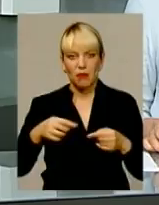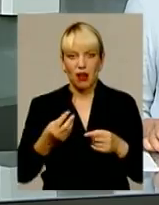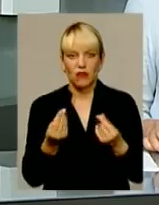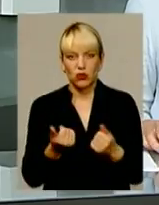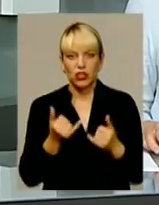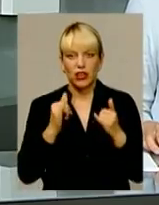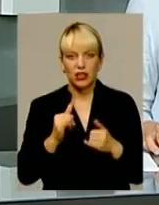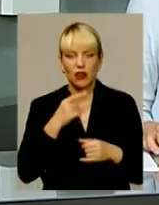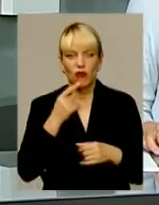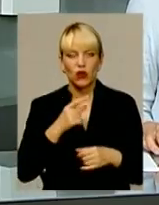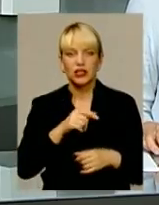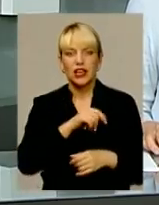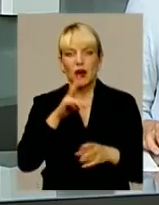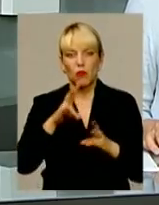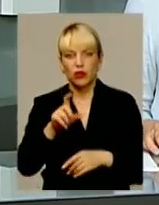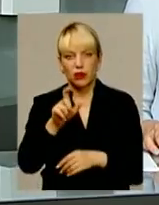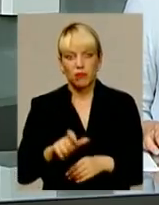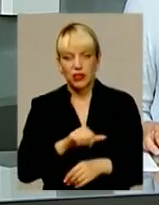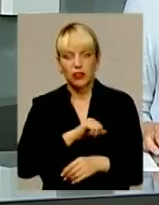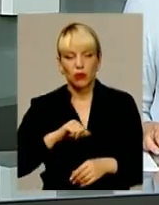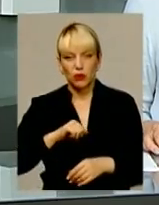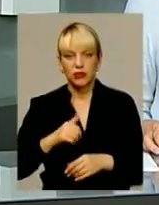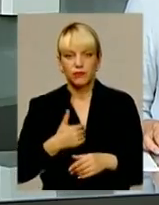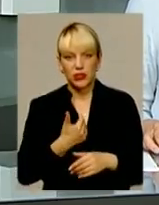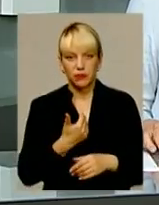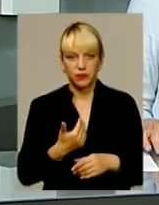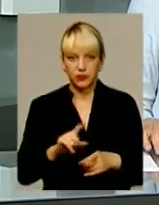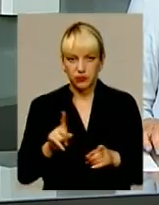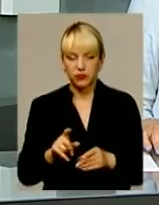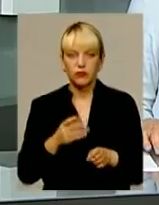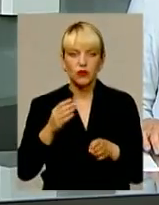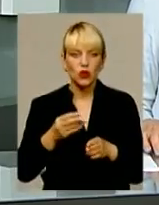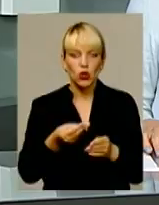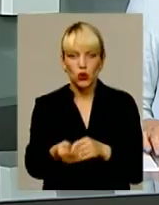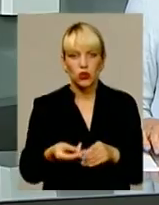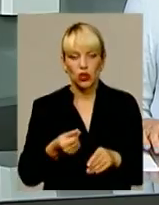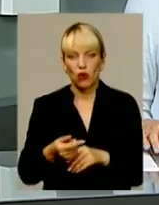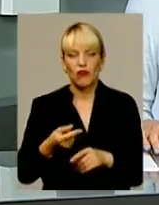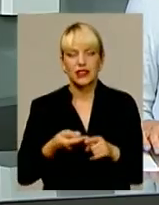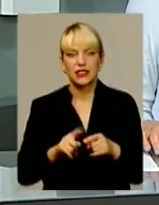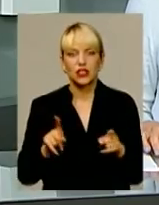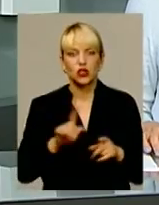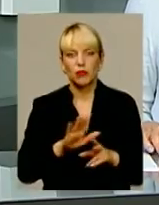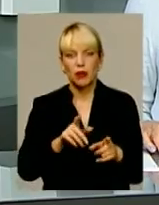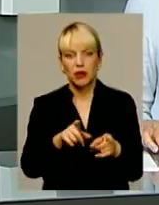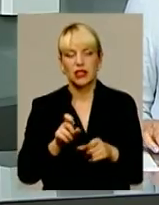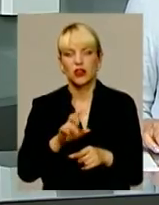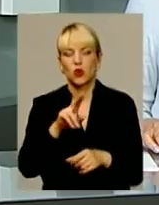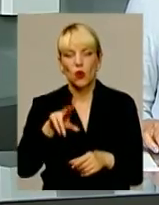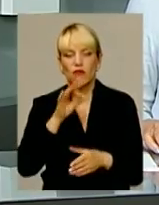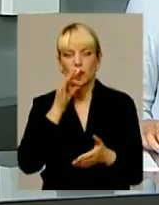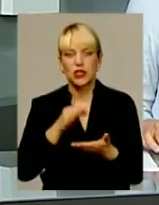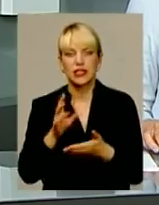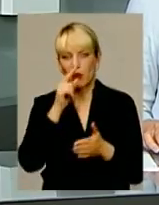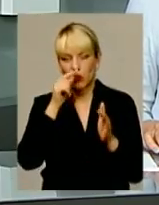запевняє, потерпілий добровільно запропонував розрахуватися за те, щоб його не притягували до відповідальності за проникнення на